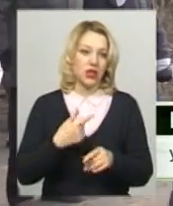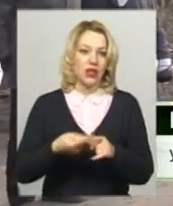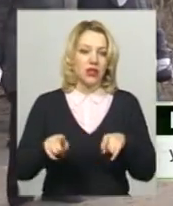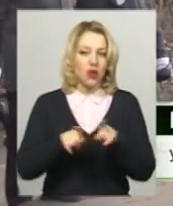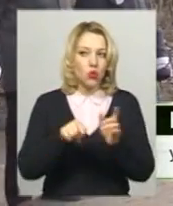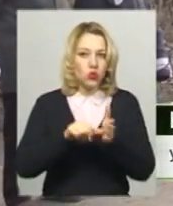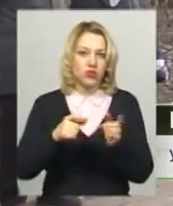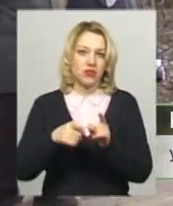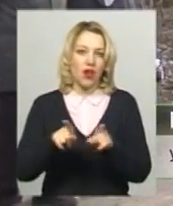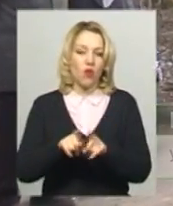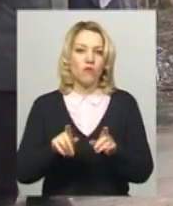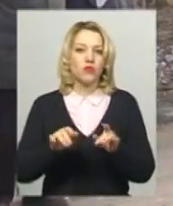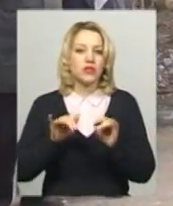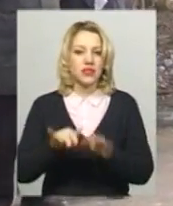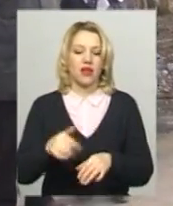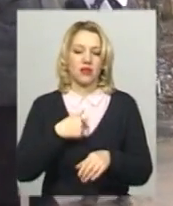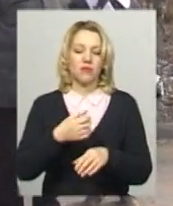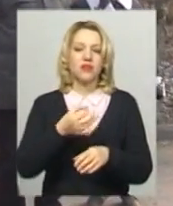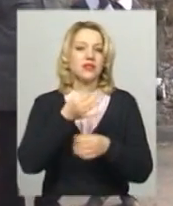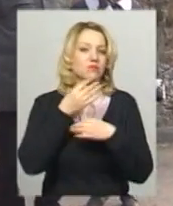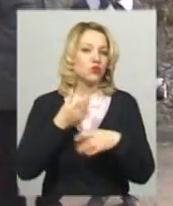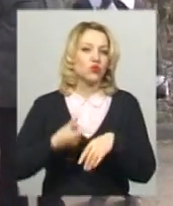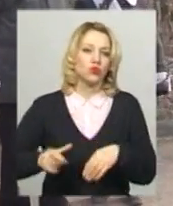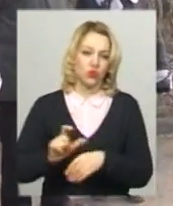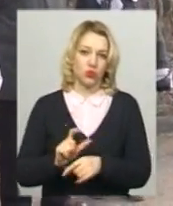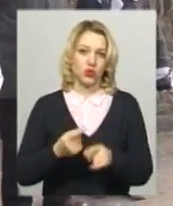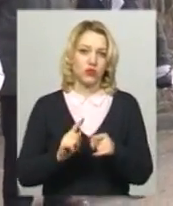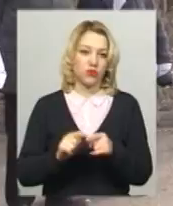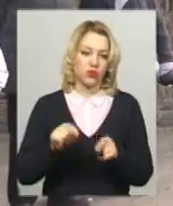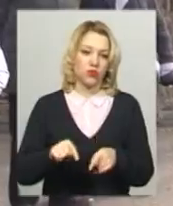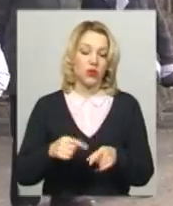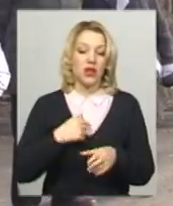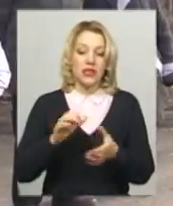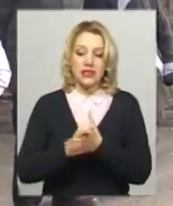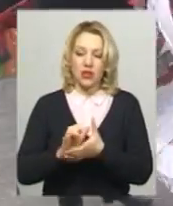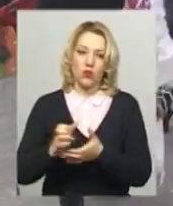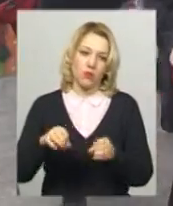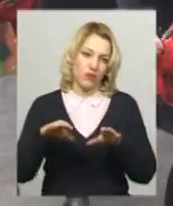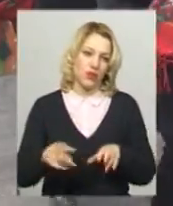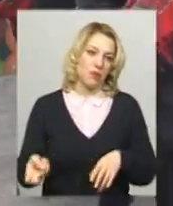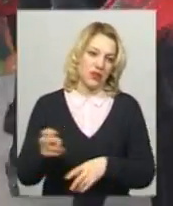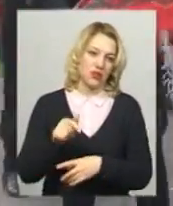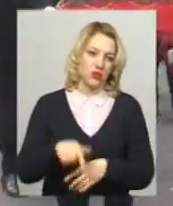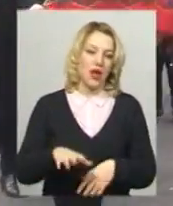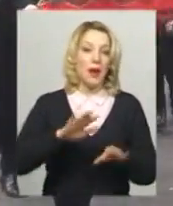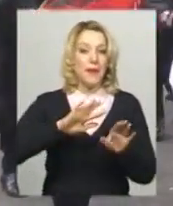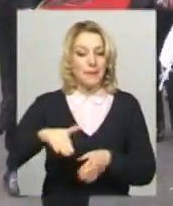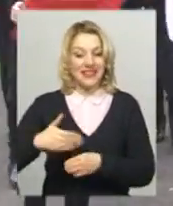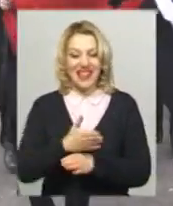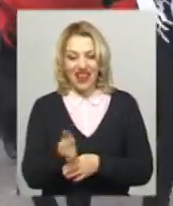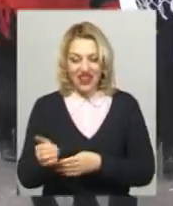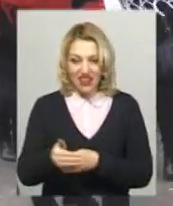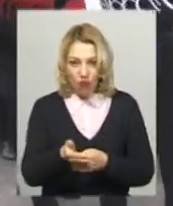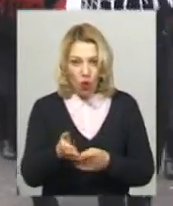найімовірно сподобалася мені, моїм знайомим, і всі ми разом вирішили сюди прийти. Після кривого танцю керівники